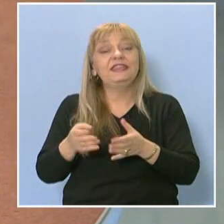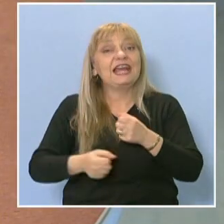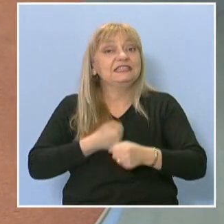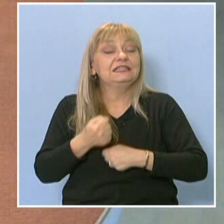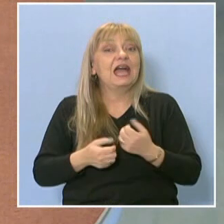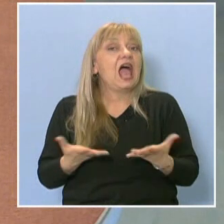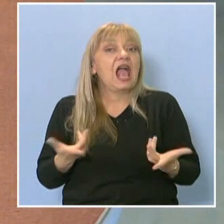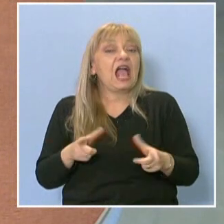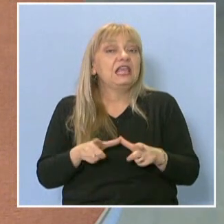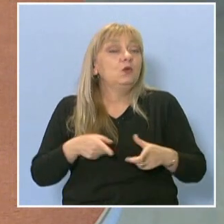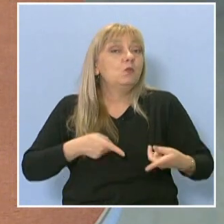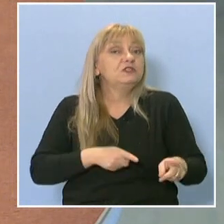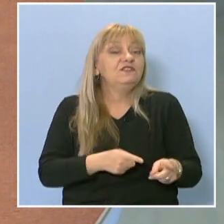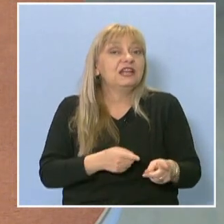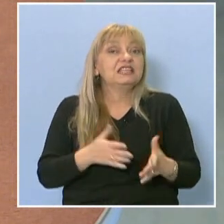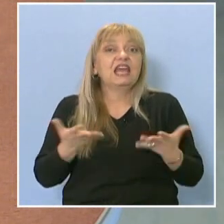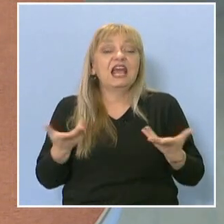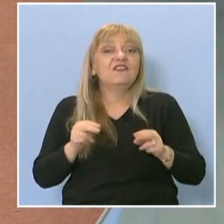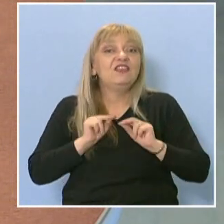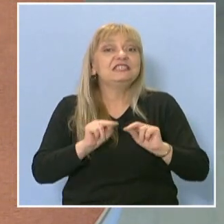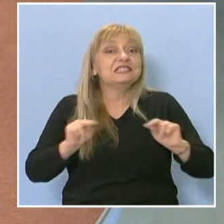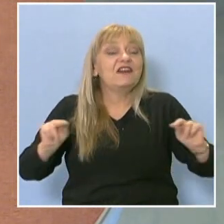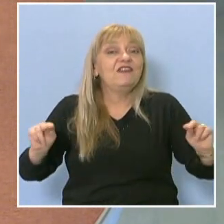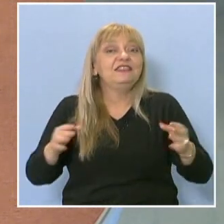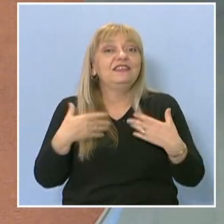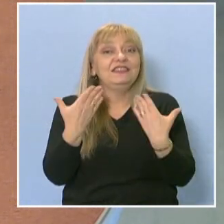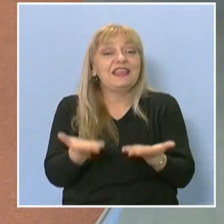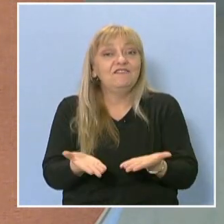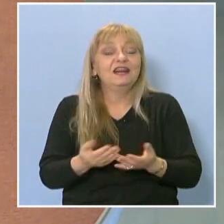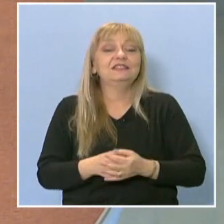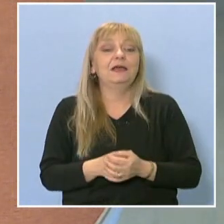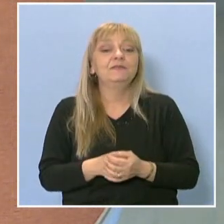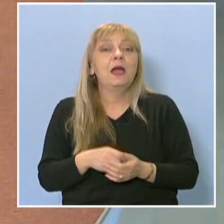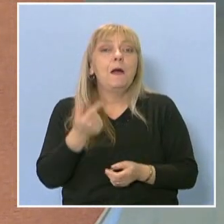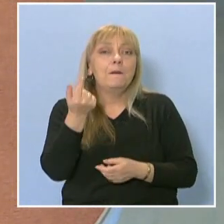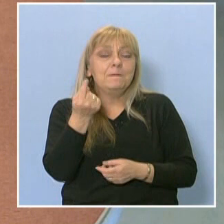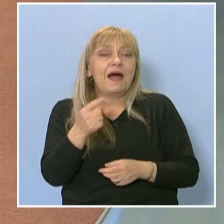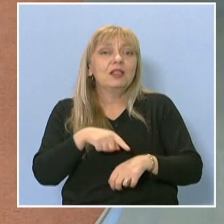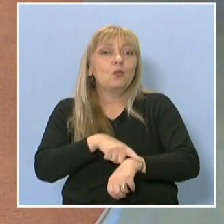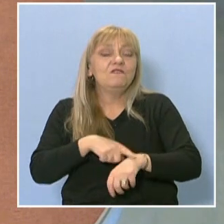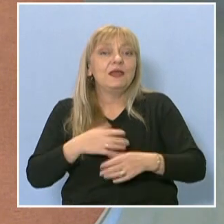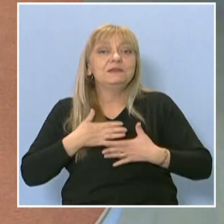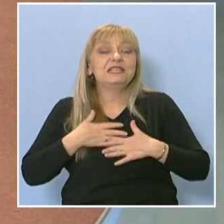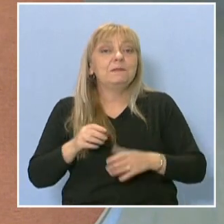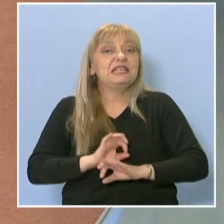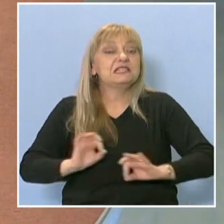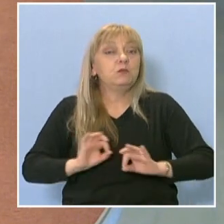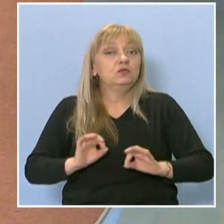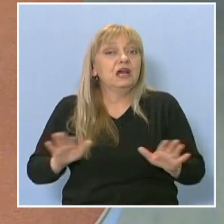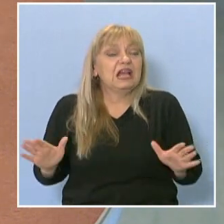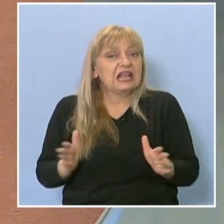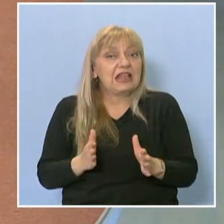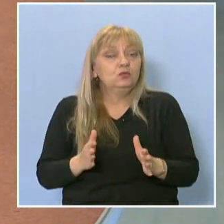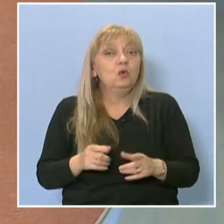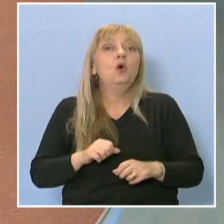мотивирахте и какви съвети им давахте? Малко време са имали за подготовка, кратко е било. Въпреки това са се